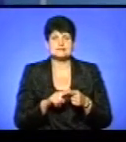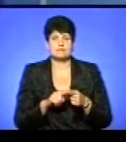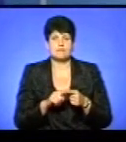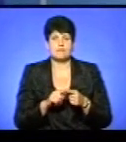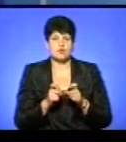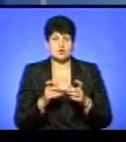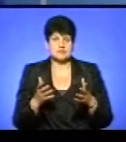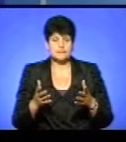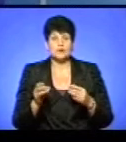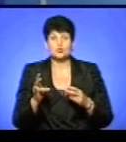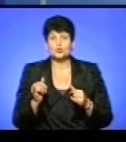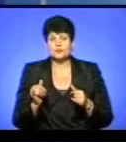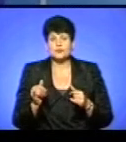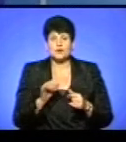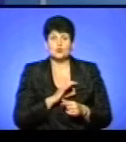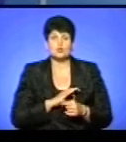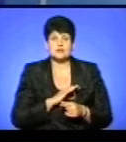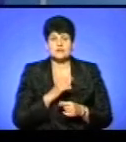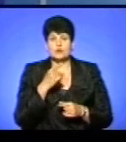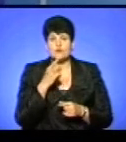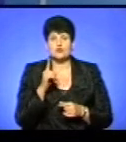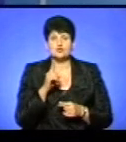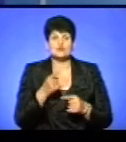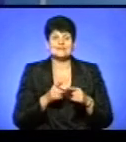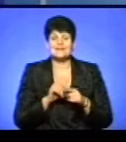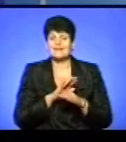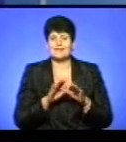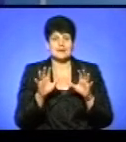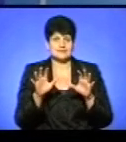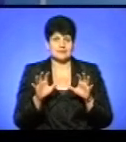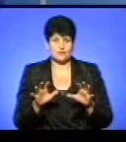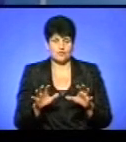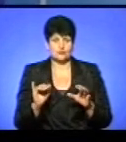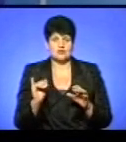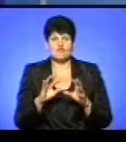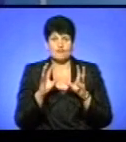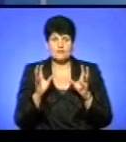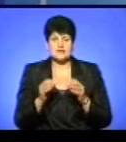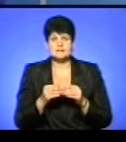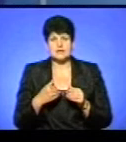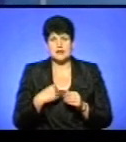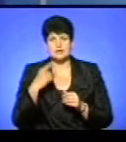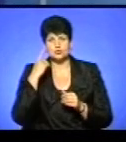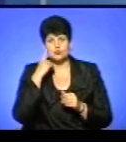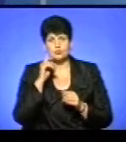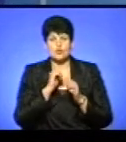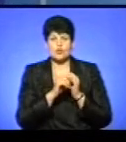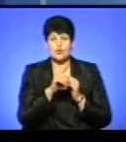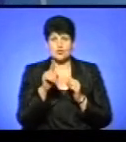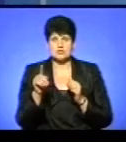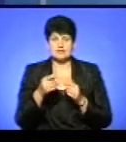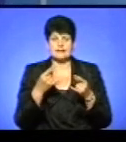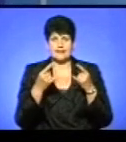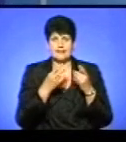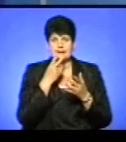Ну, юристи заявляють однозначно, це незаконно. І, в принципі, я думаю, кожен телеглядач для